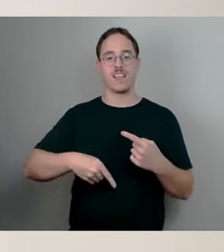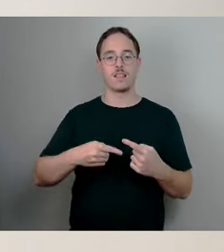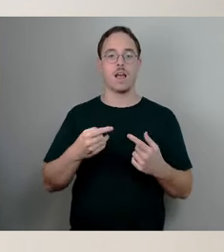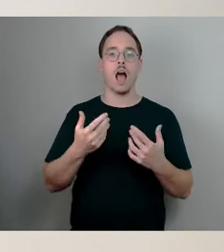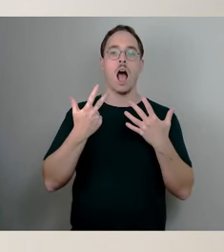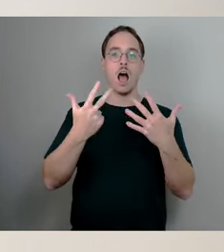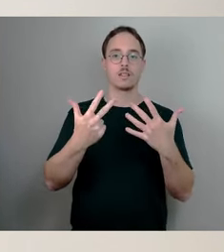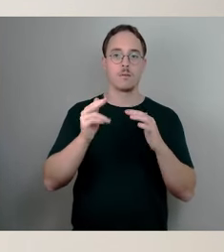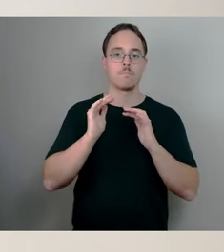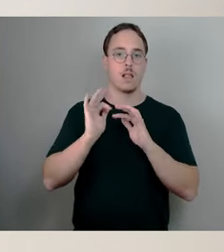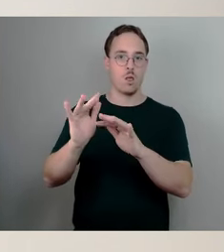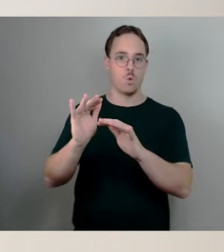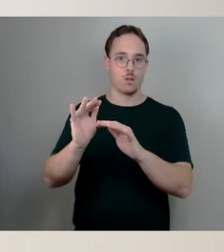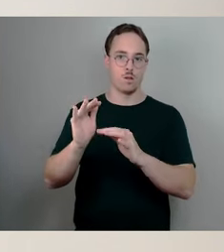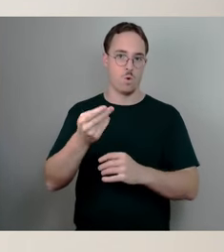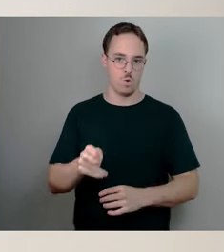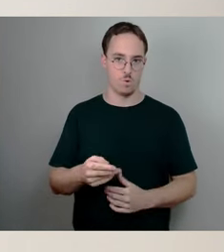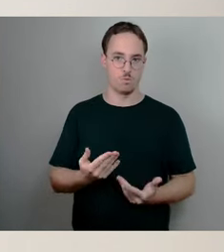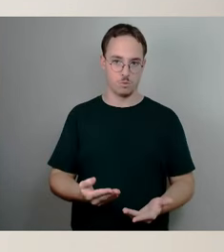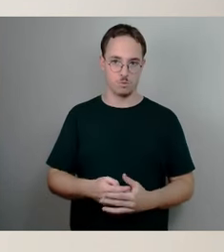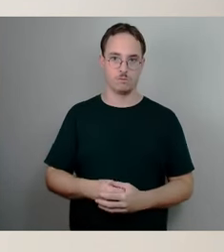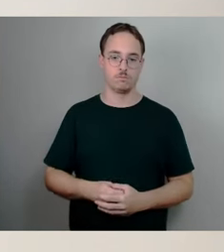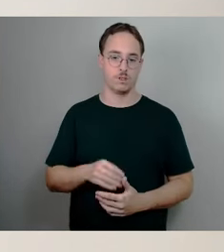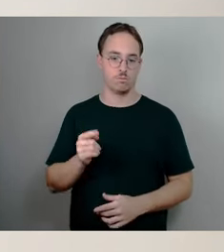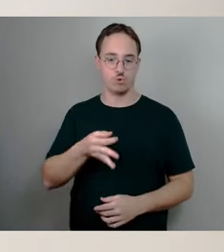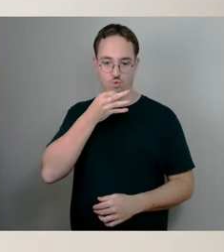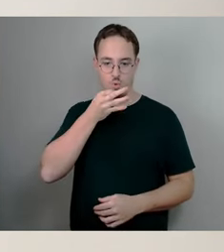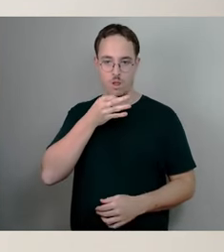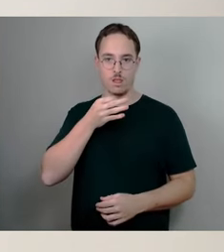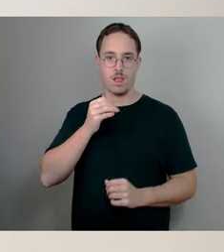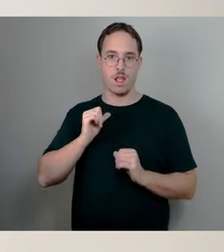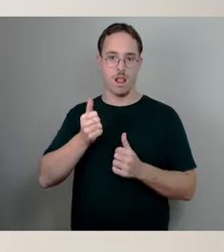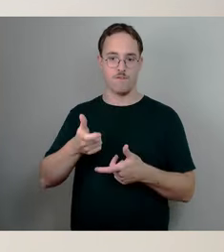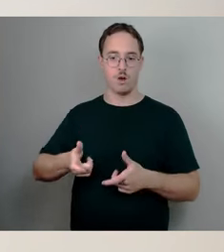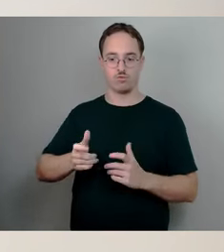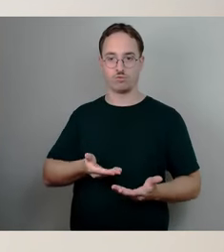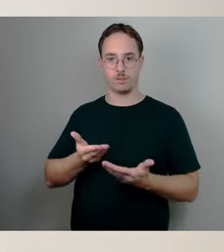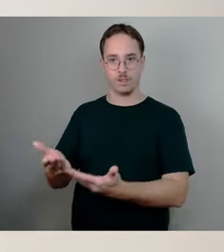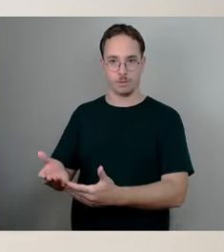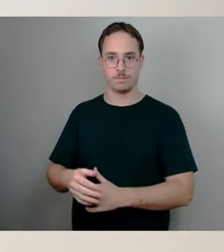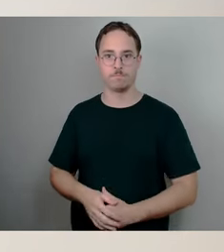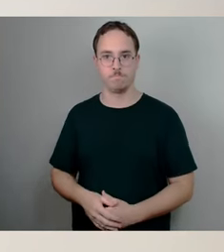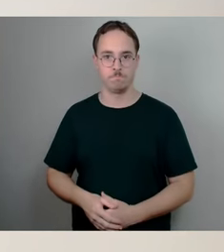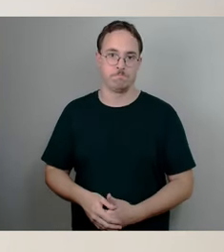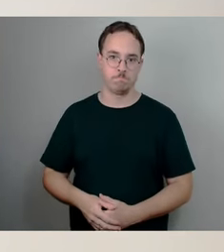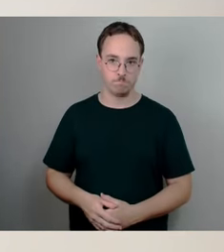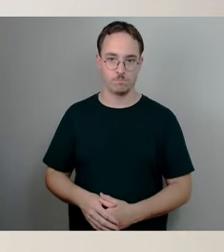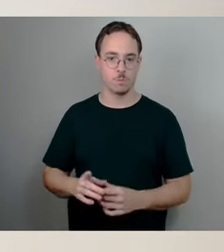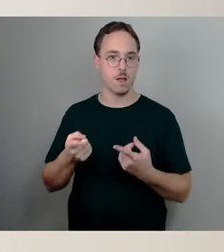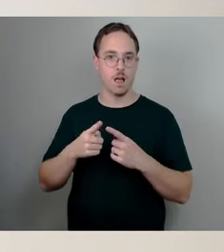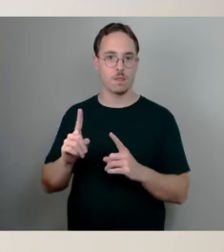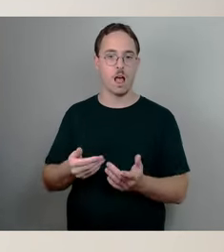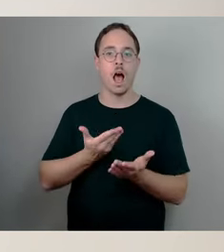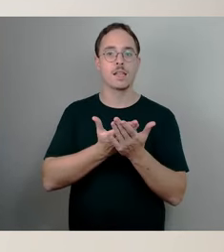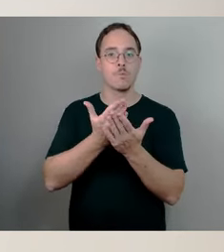was wir erstmal dem Jugendhilfeausschuss und letztendlich dem Stadtrat vorlegen werden, welche Angebote sind nach